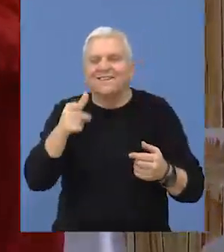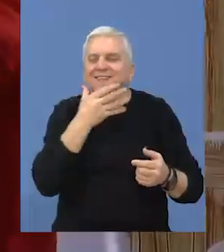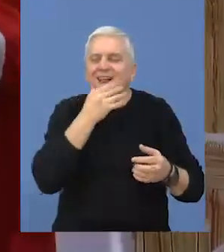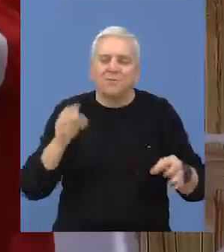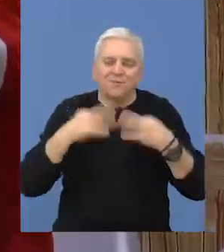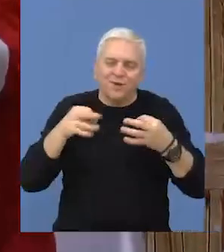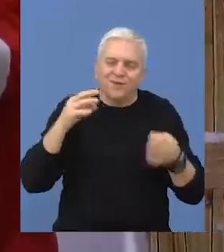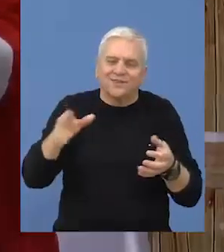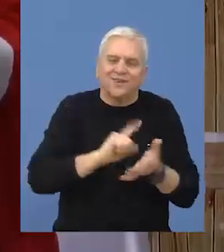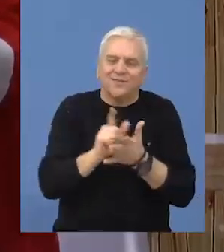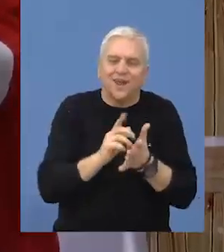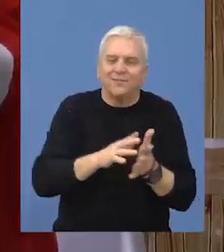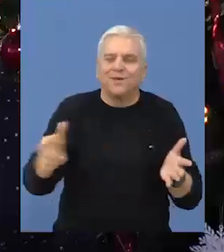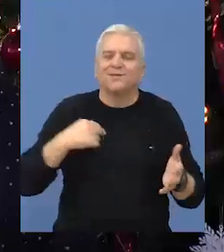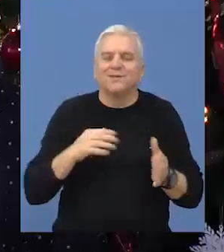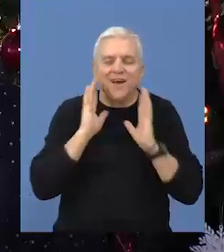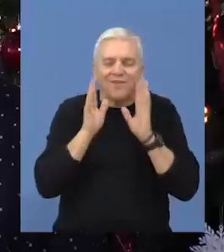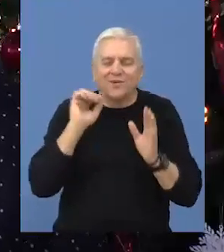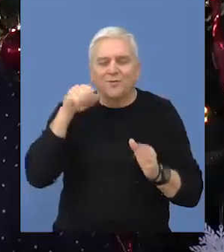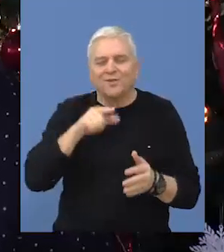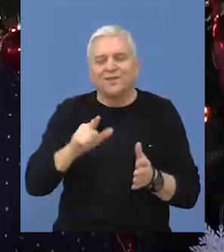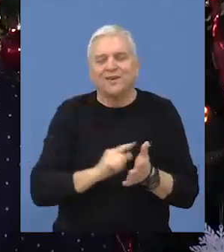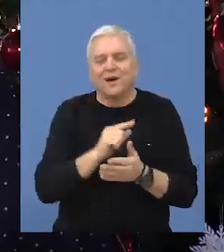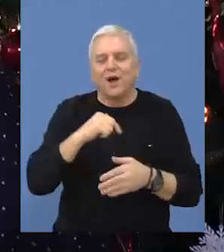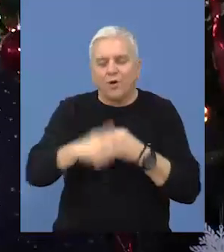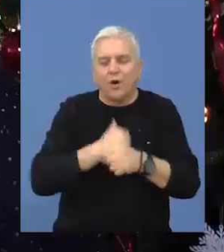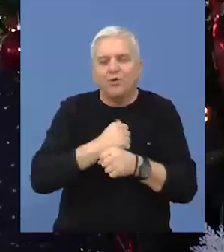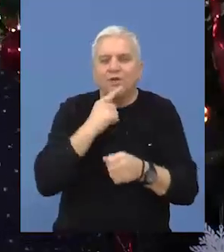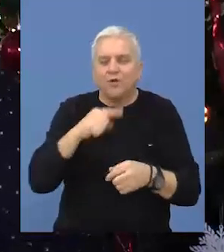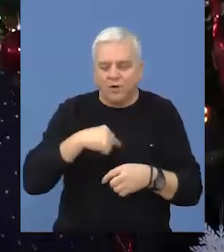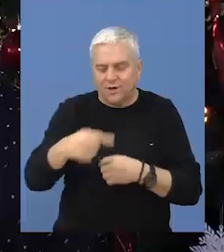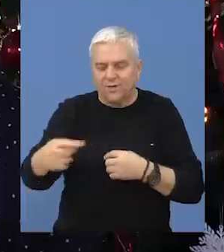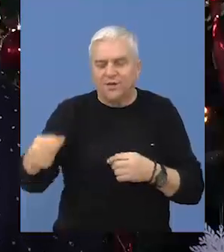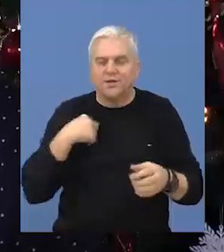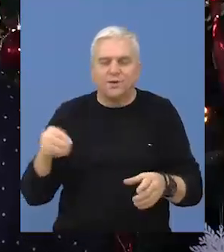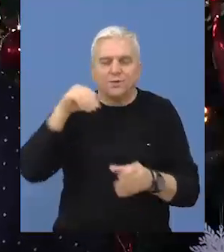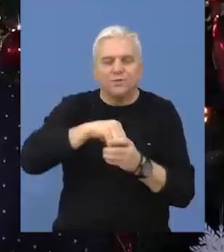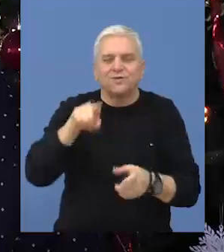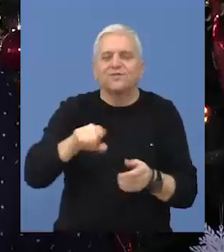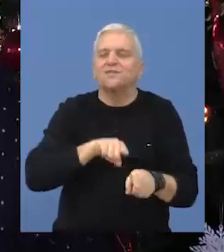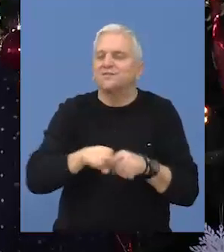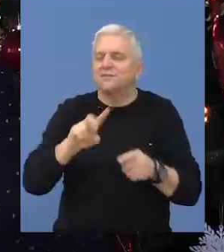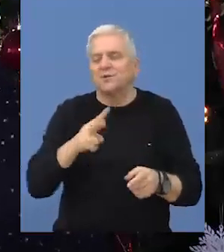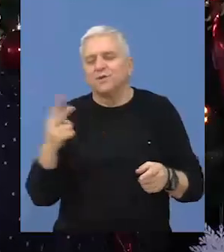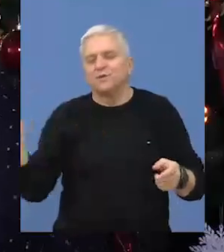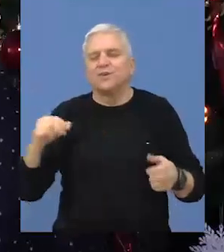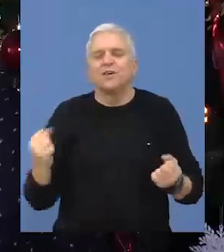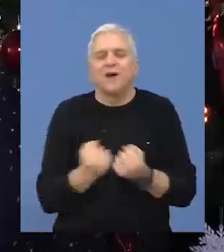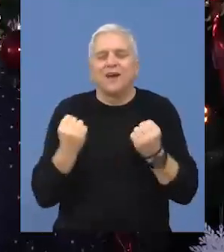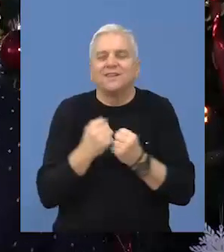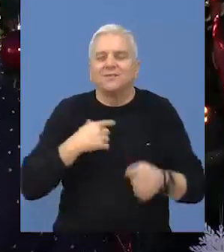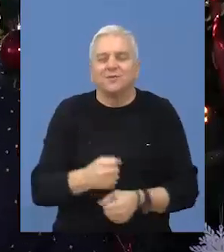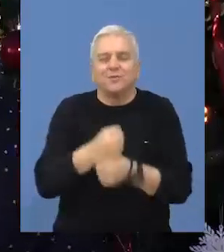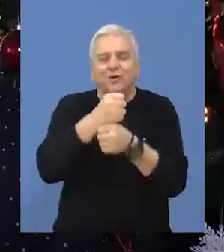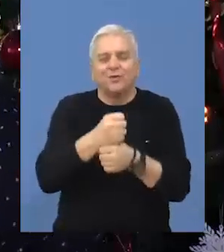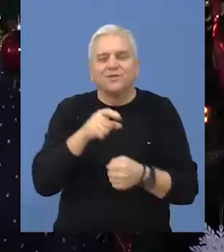način ulepšamo ovaj praznični period. I zaista se nadam da ćemo i u godini koji dolazi u narednom periodu učestovati u svim sličnim aktivnostima